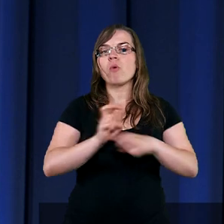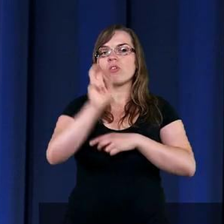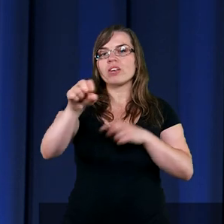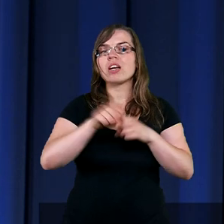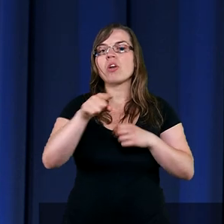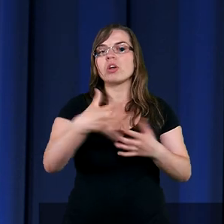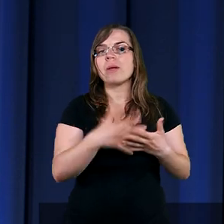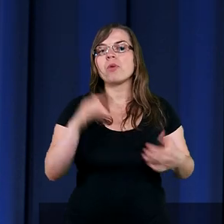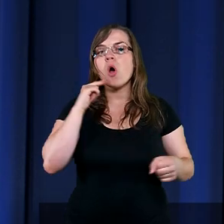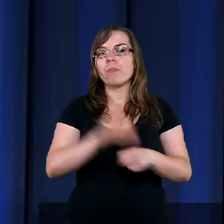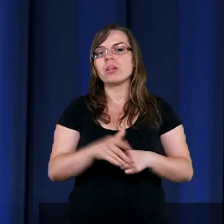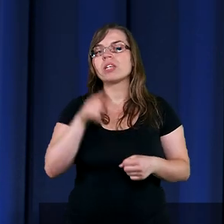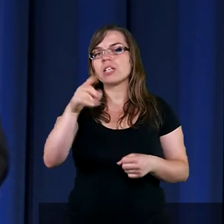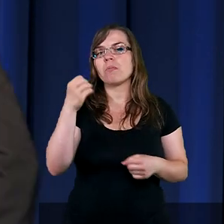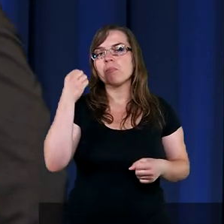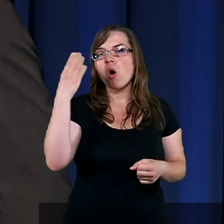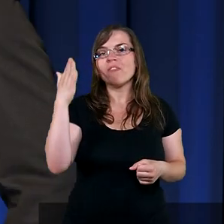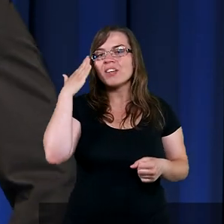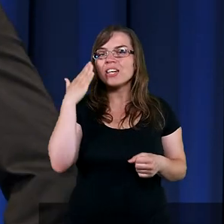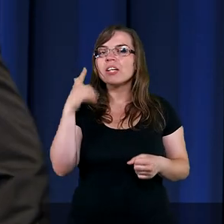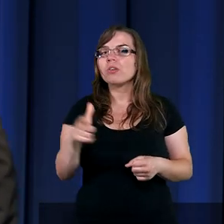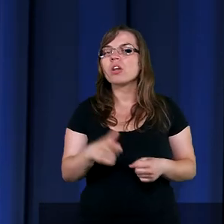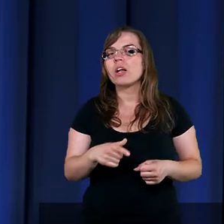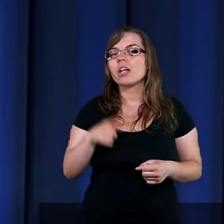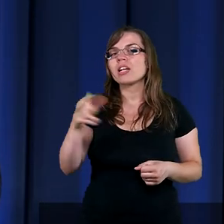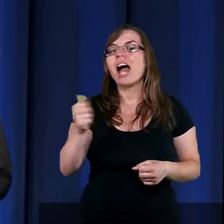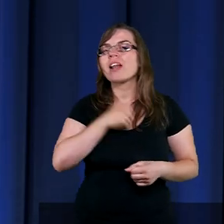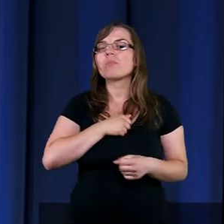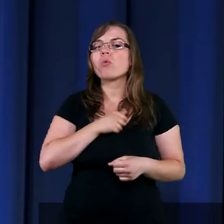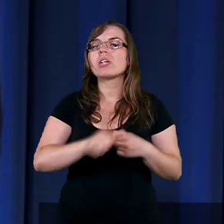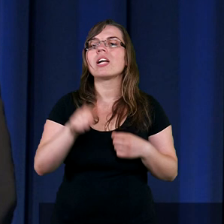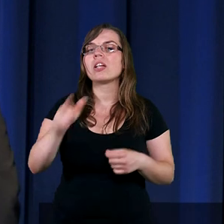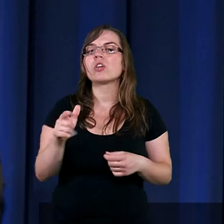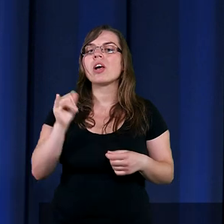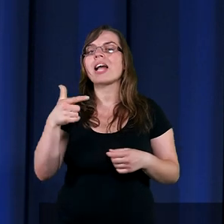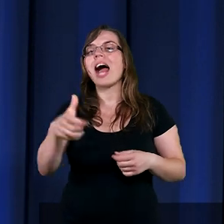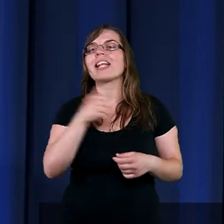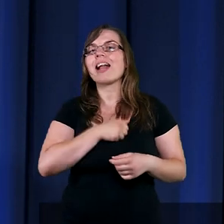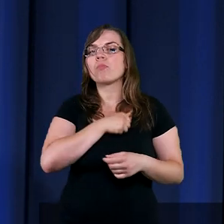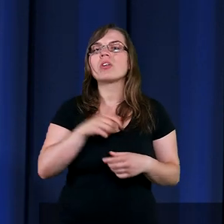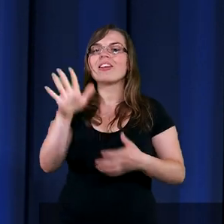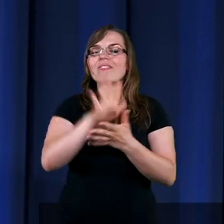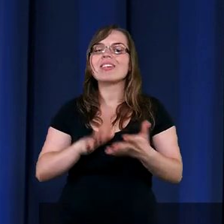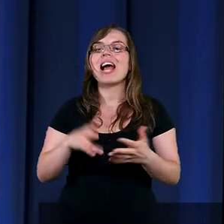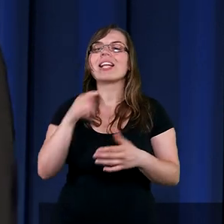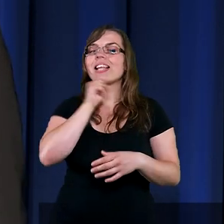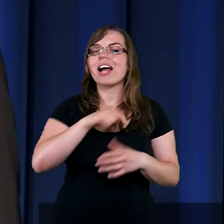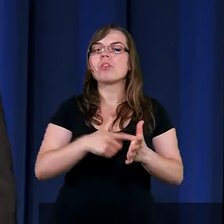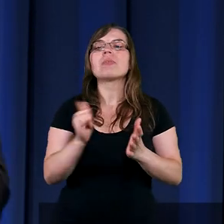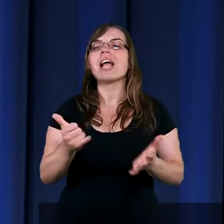wejść do ziemi obiecanej. Co Mojżesz, wiecie, wiecie, który jest najsmutniejszy, jaki jest najsmutniejszy werset Starego Testamentu?